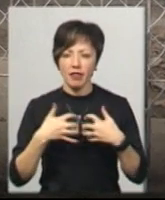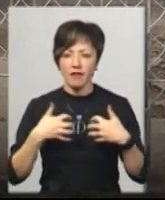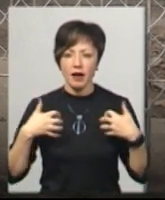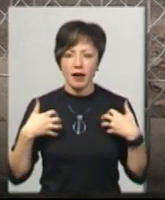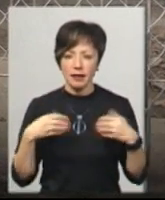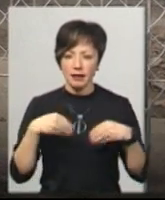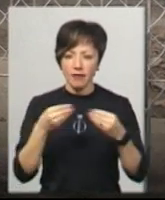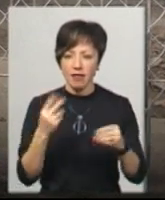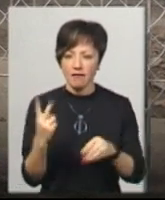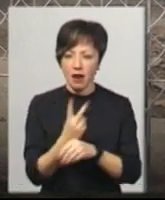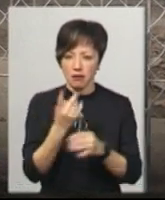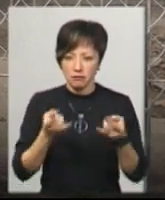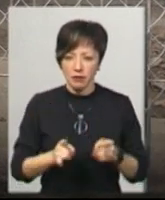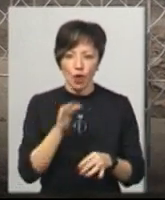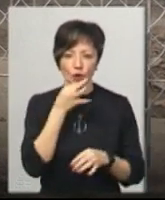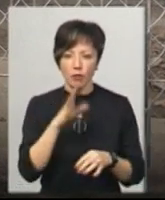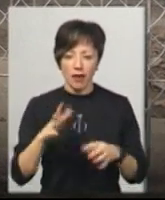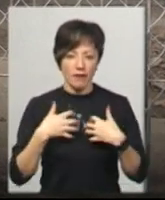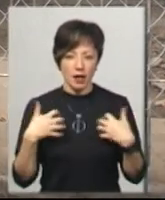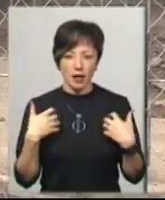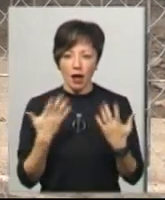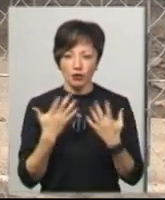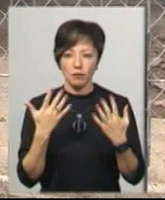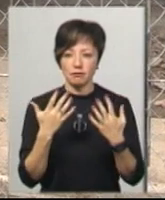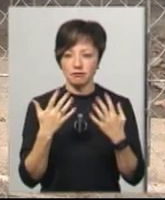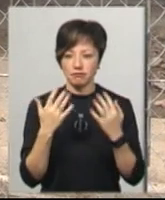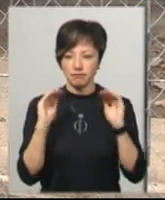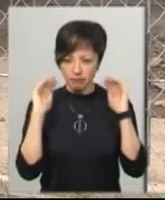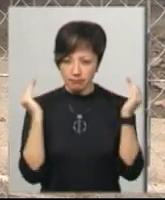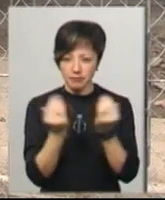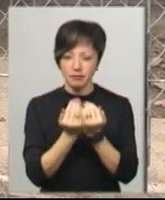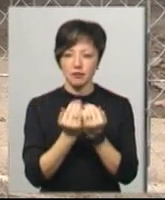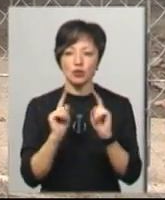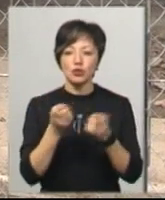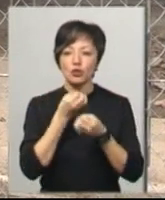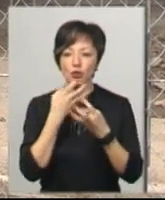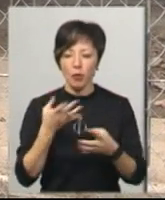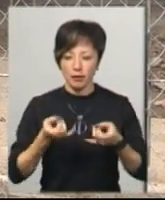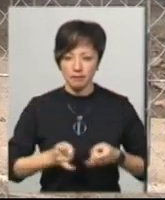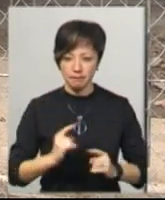давали. не то, що льви, а люба тварина, якщо в неволі вони дають потомство, це дуже добре.